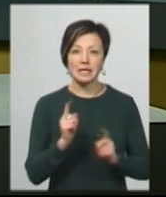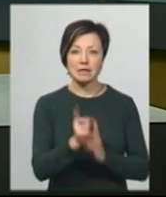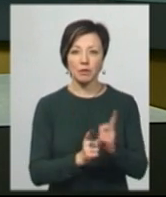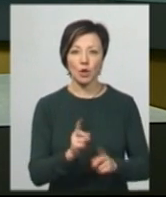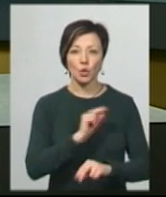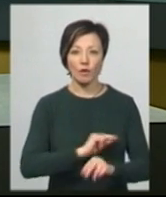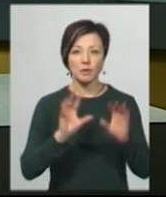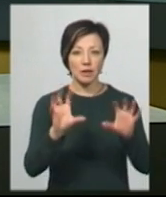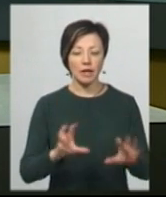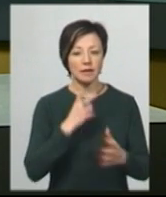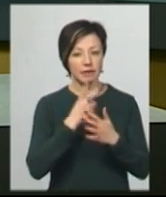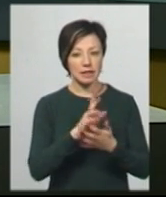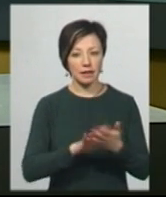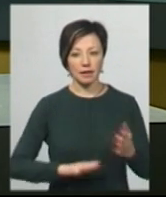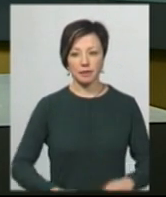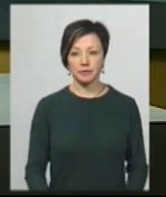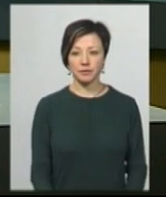кодексі – дивіться далі в сюжеті.